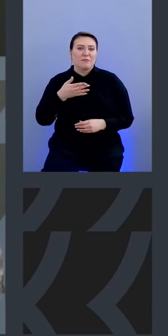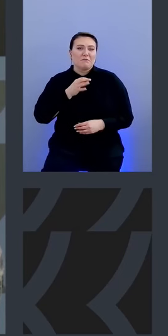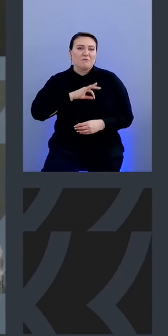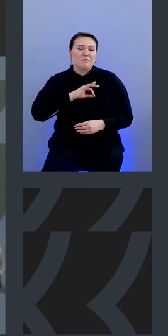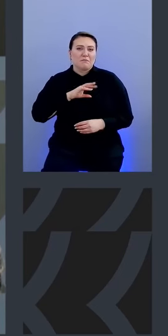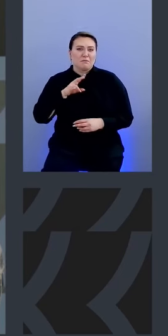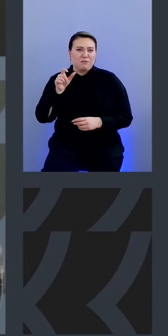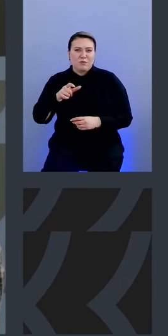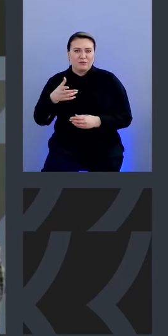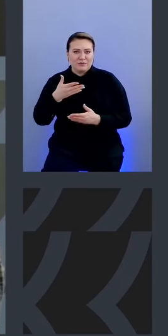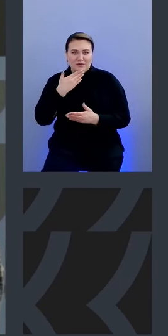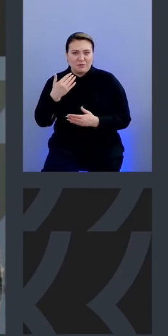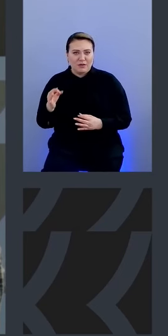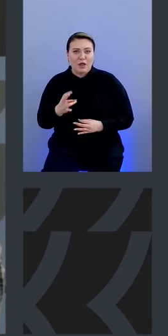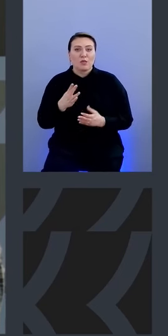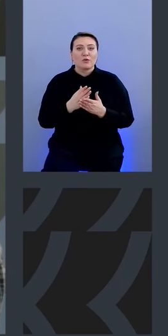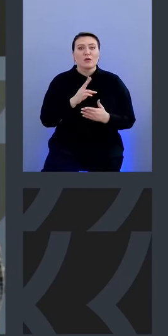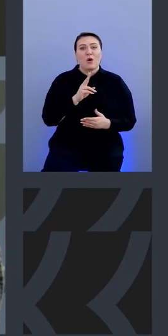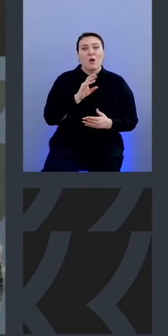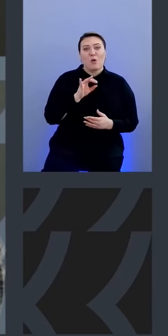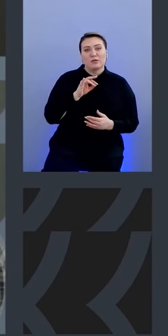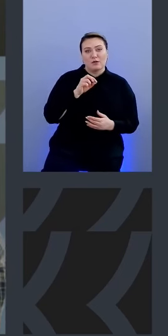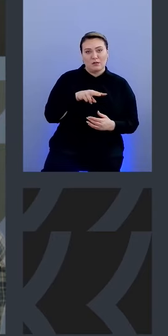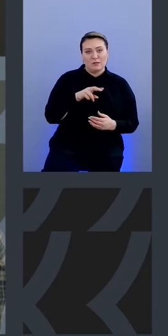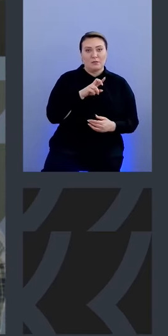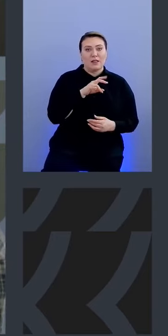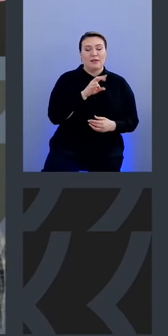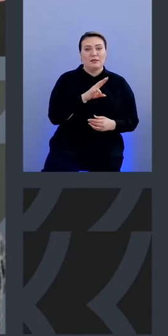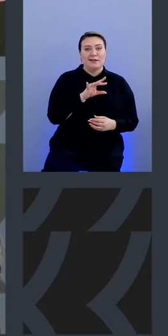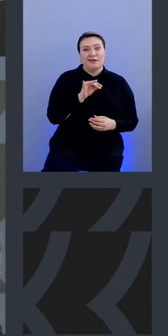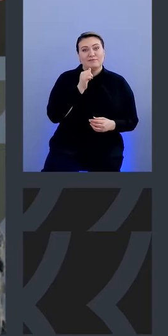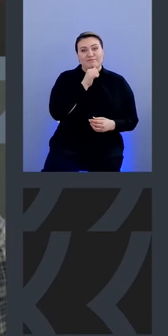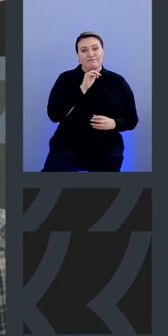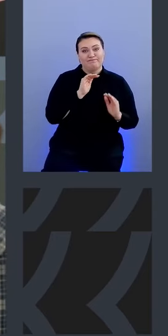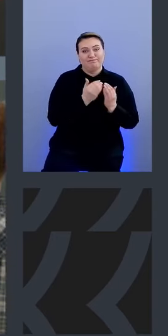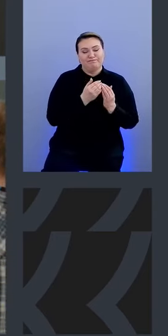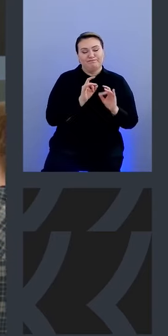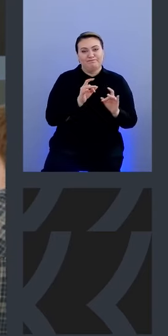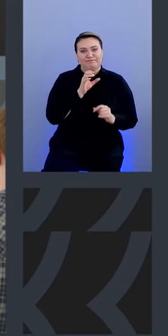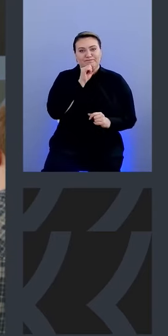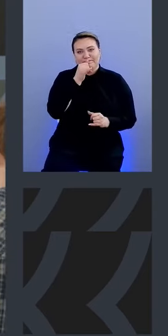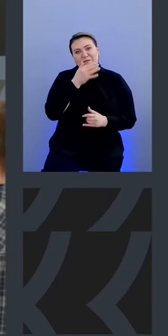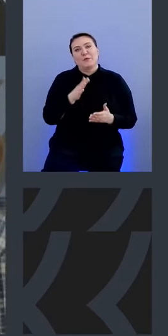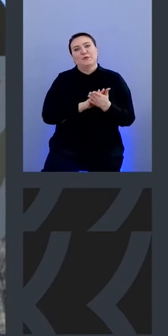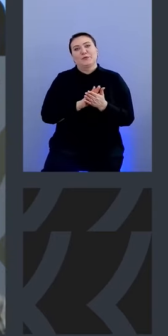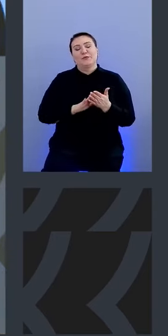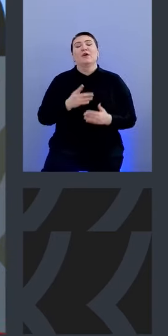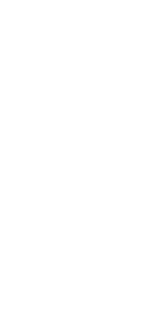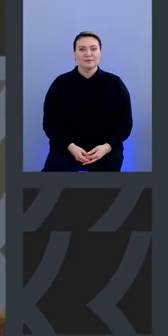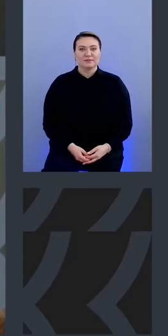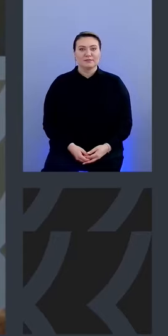никаких условиях но ежи контрол плейн и но нди ограничивают и ничего нельзя рассказать спасибо спасибо